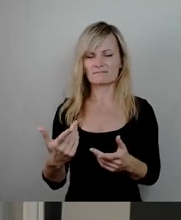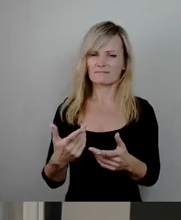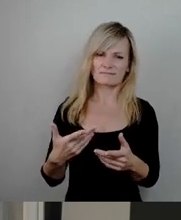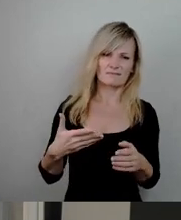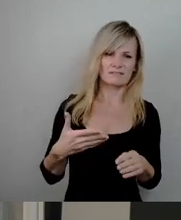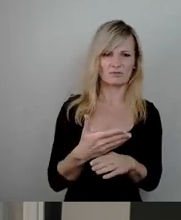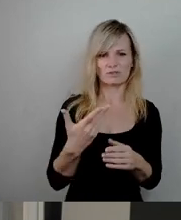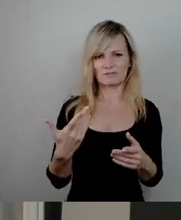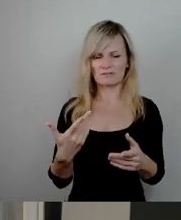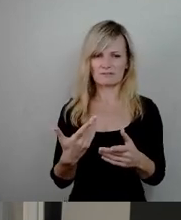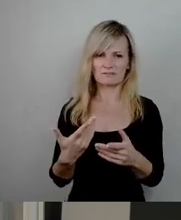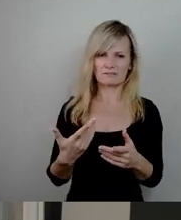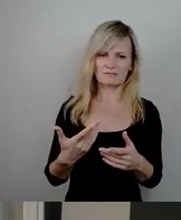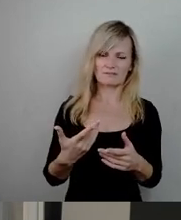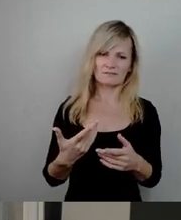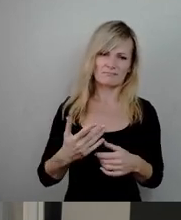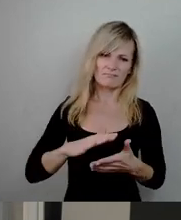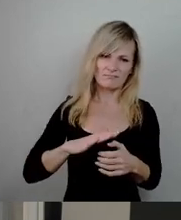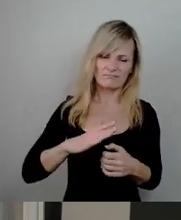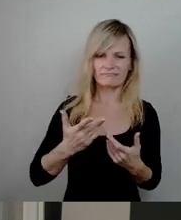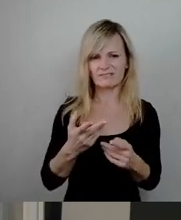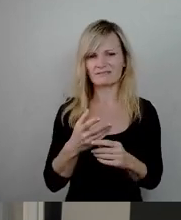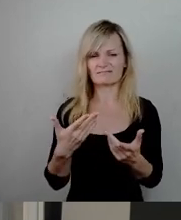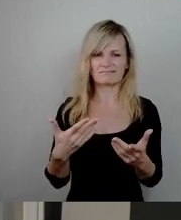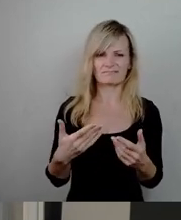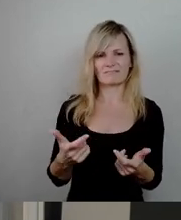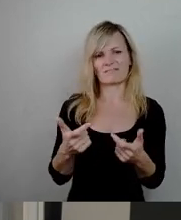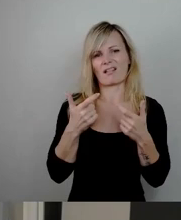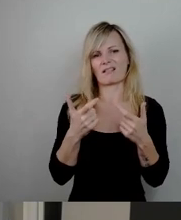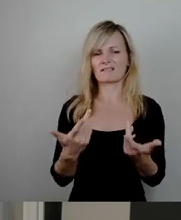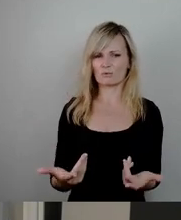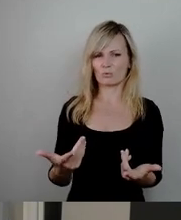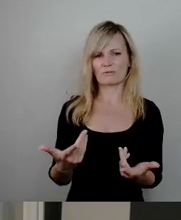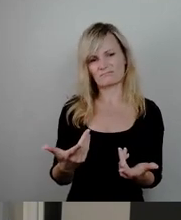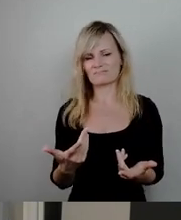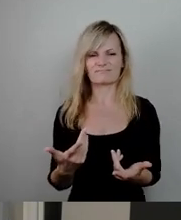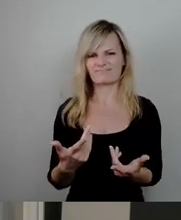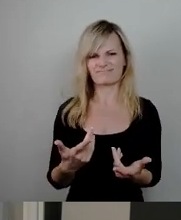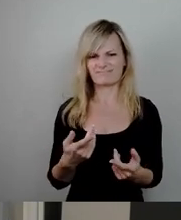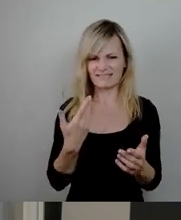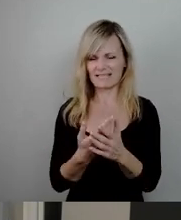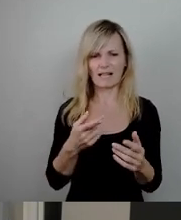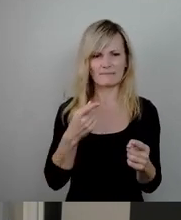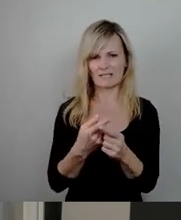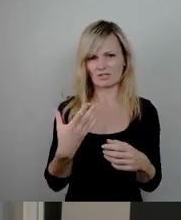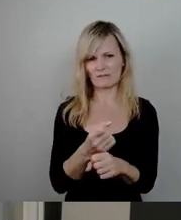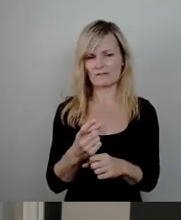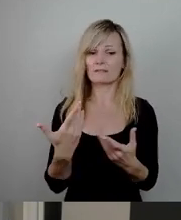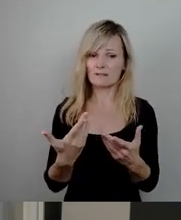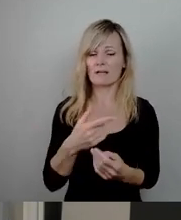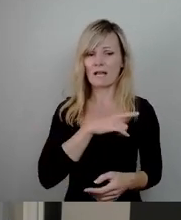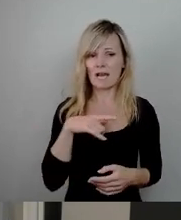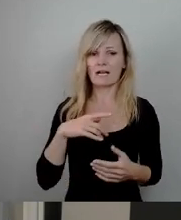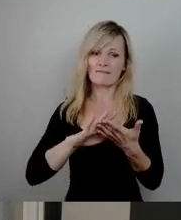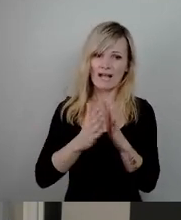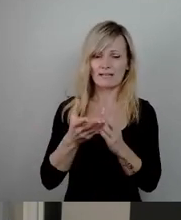Die Verhandlungen laufen, sie laufen lange und ganz klares Ziel muss sein, dass es jetzt auch zu einem Abschluss kommt, weil ich glaube, die Menschen vor Ort, und da sind wir